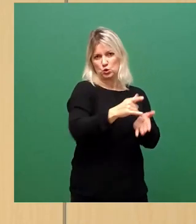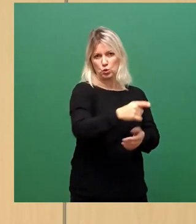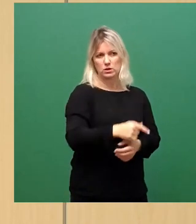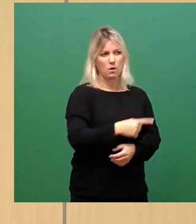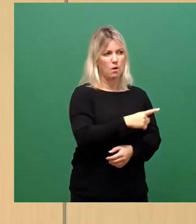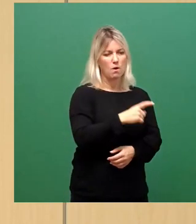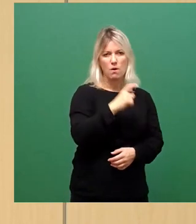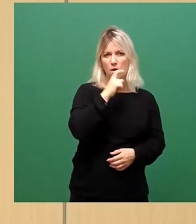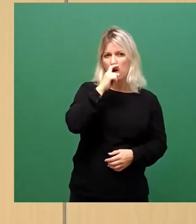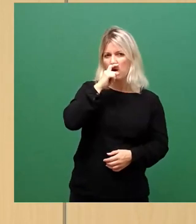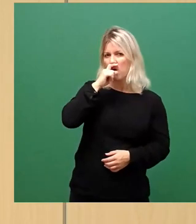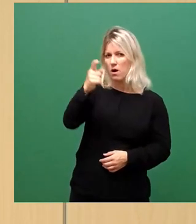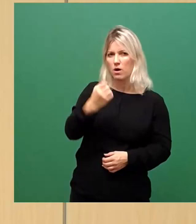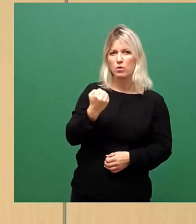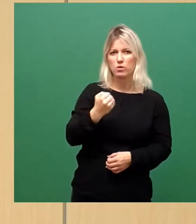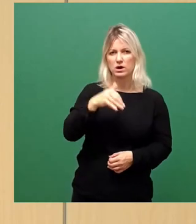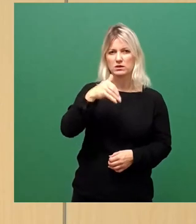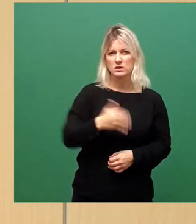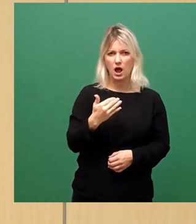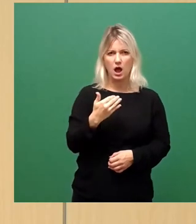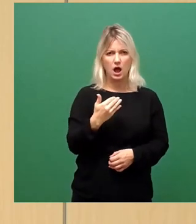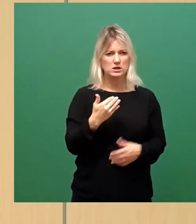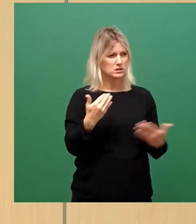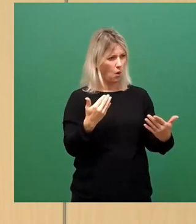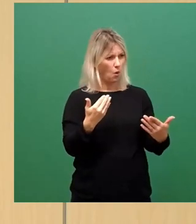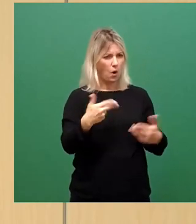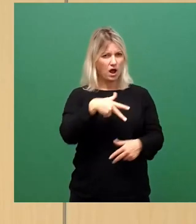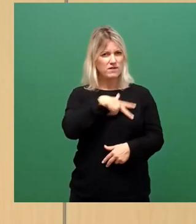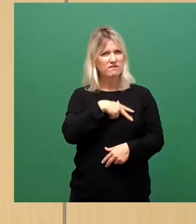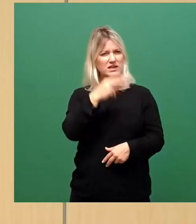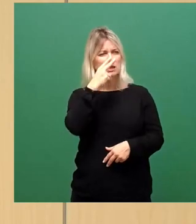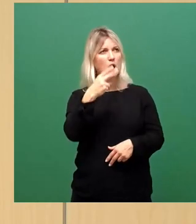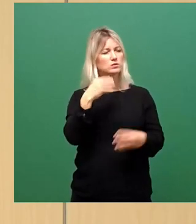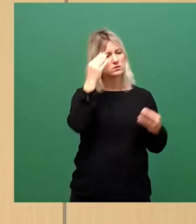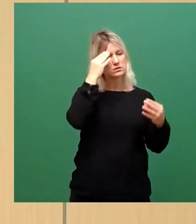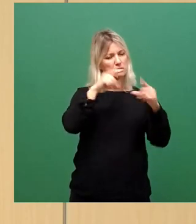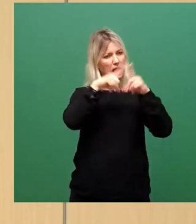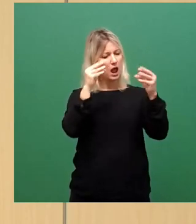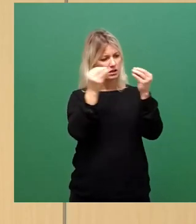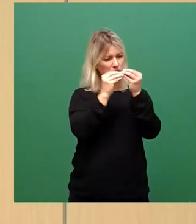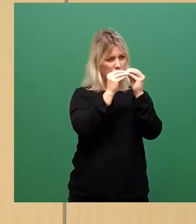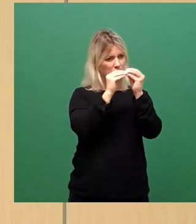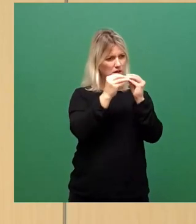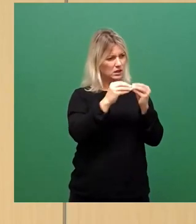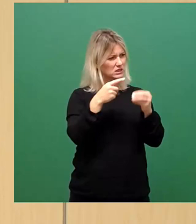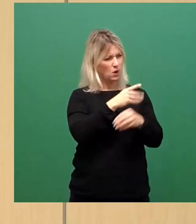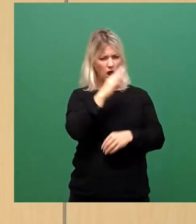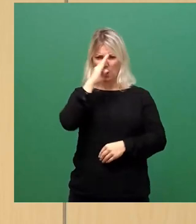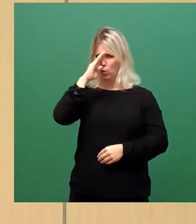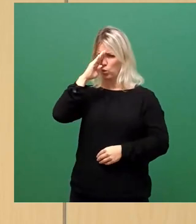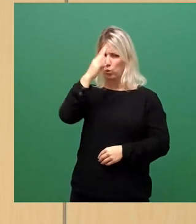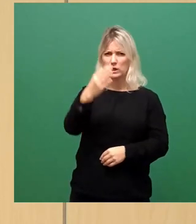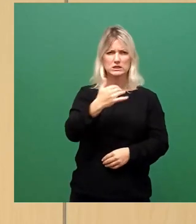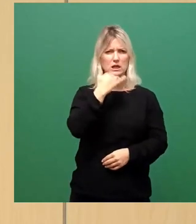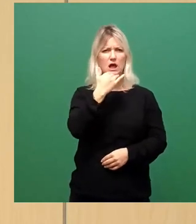wo leben Sie denn? Wie muss ich mir denn die Wirklichkeit zusammenschustern, um so einen Unsinn zu erzählen, meine Damen und Herren?